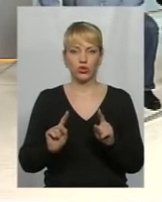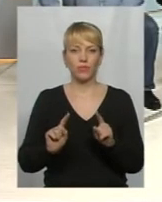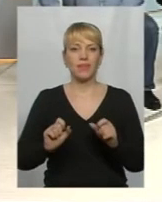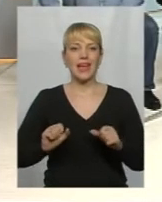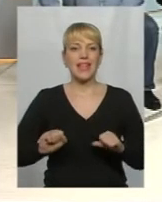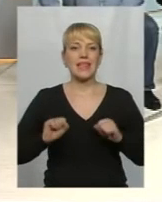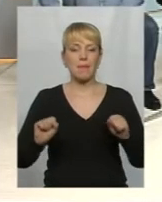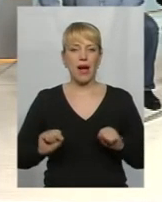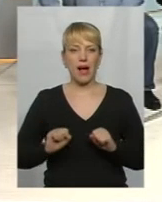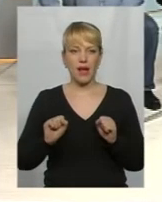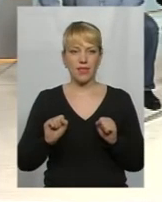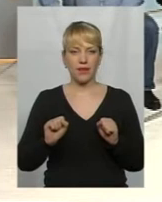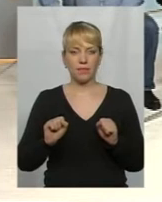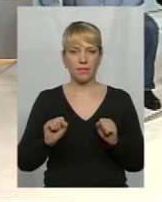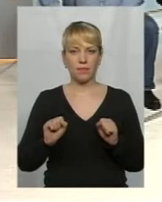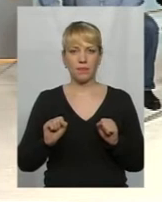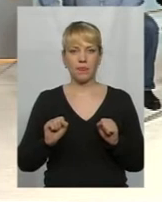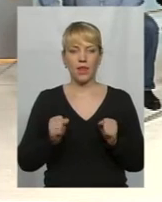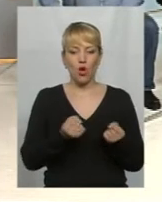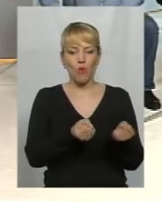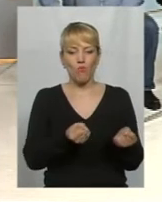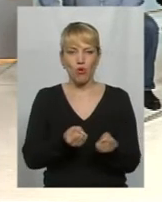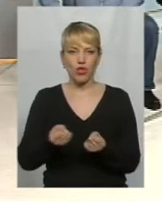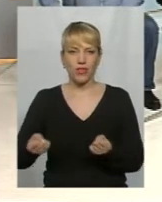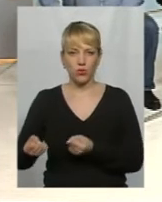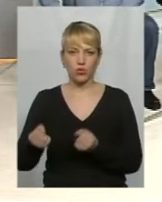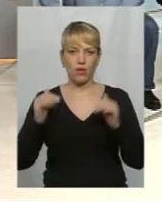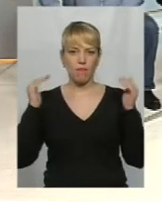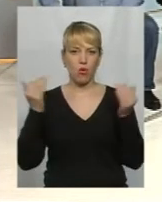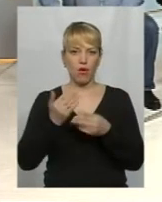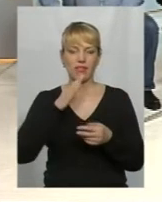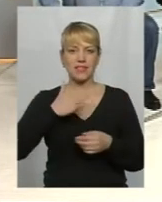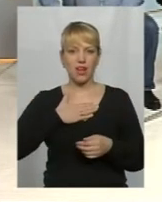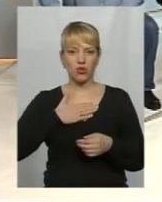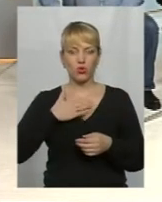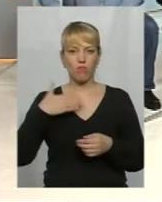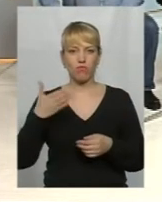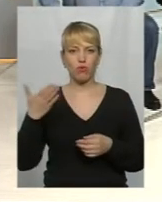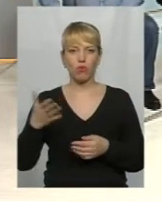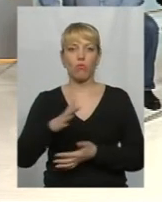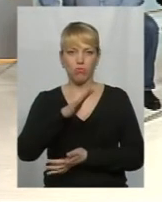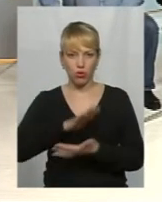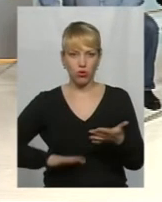протирнити блокаду від крашого боку продовжується.